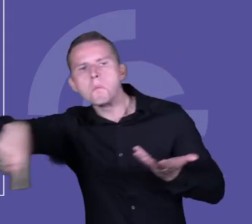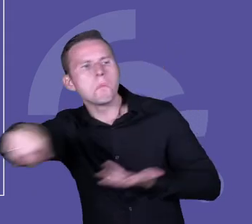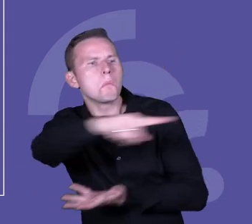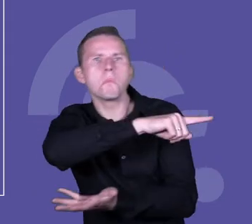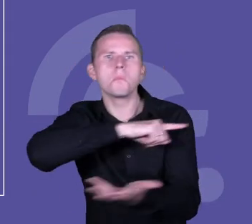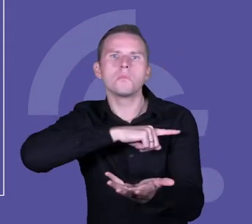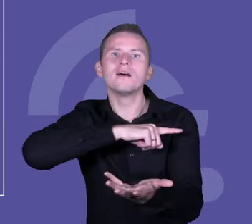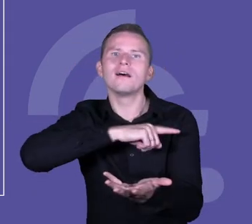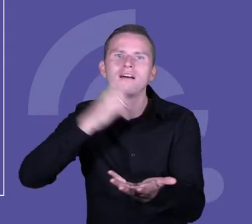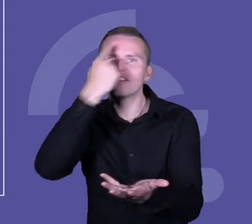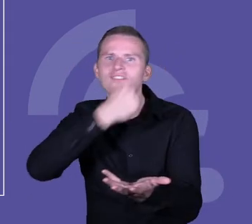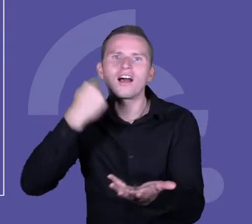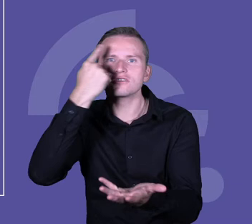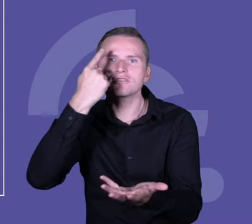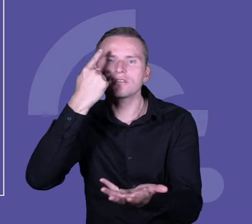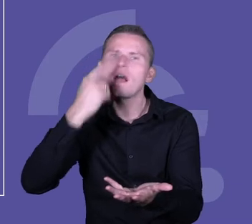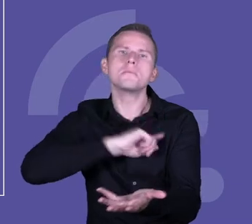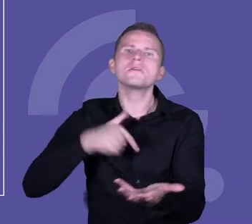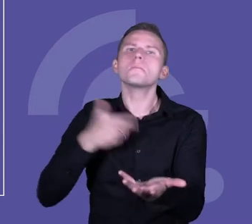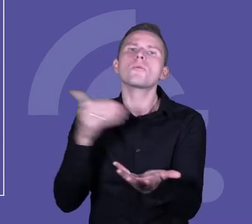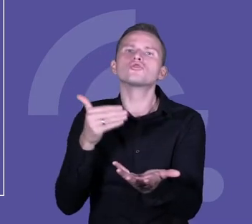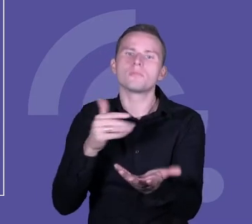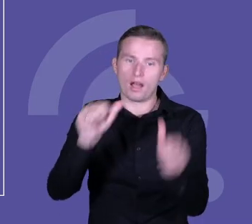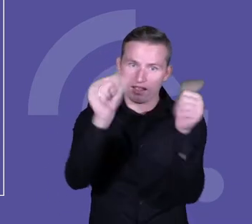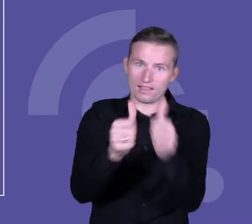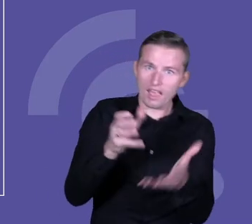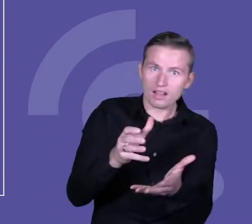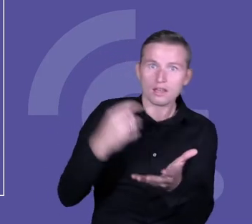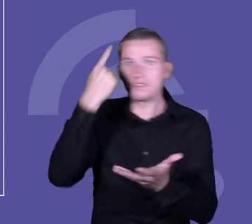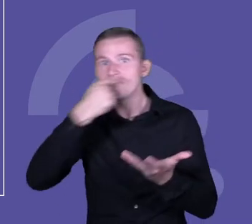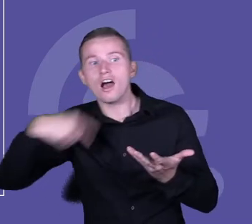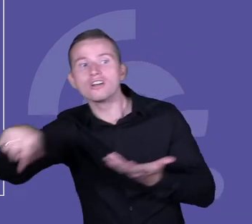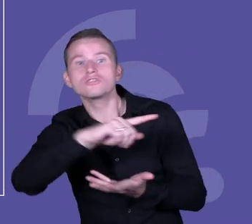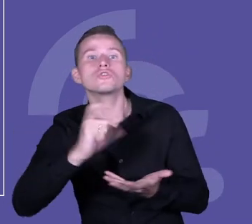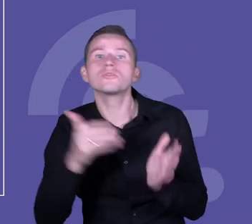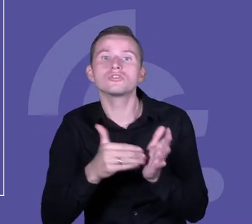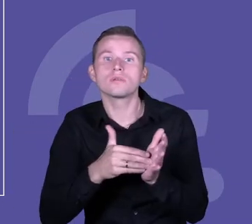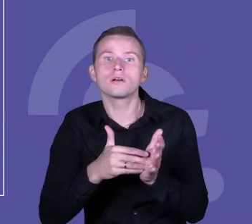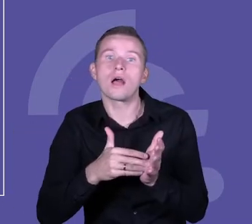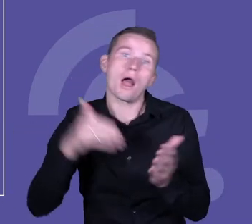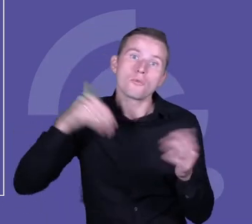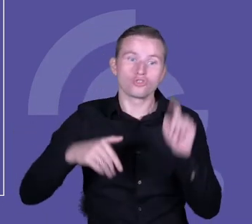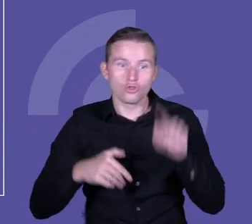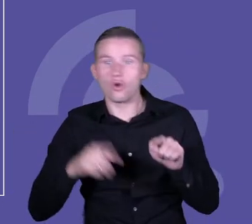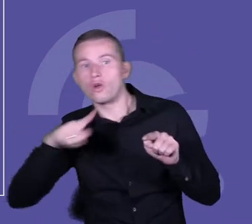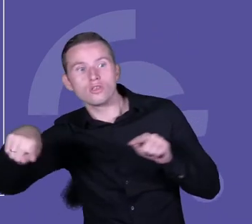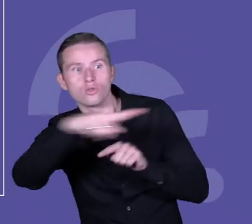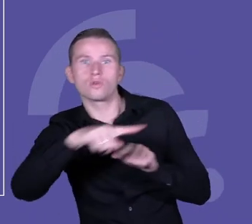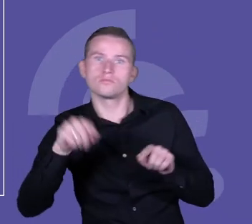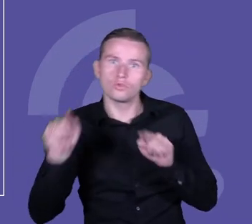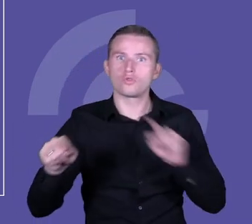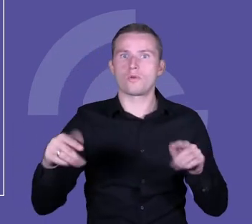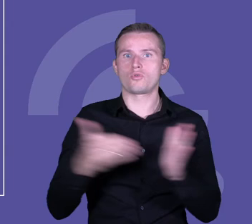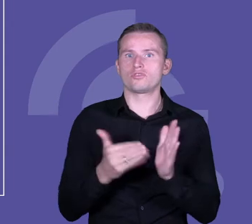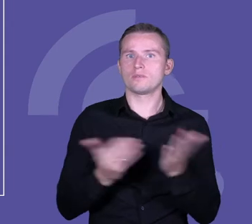twarze. No to co, potrzebujemy kielicha czy twarzy? A no może potrzebujemy obydwu, nie? I ja tak właśnie chciałbym na to zwrócić uwagę, że